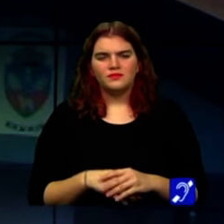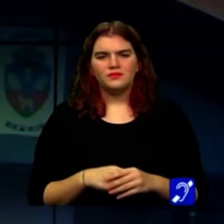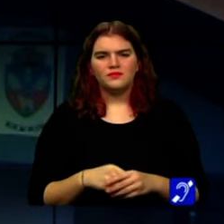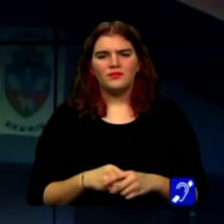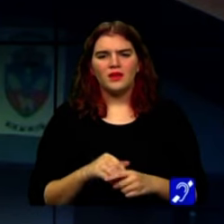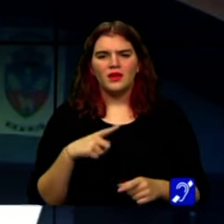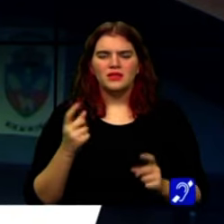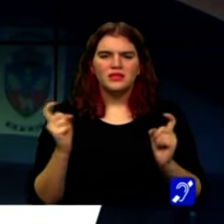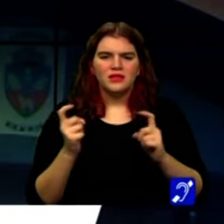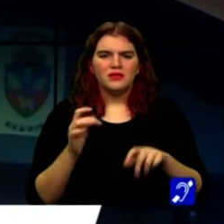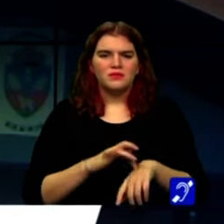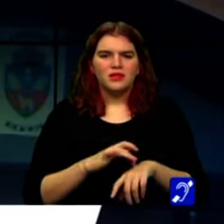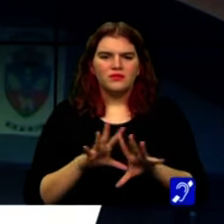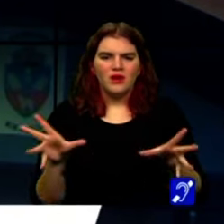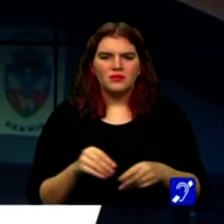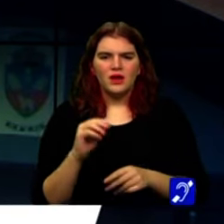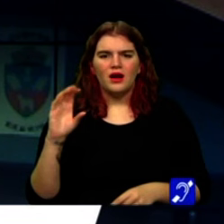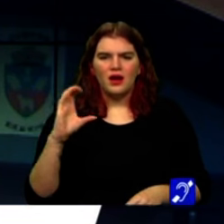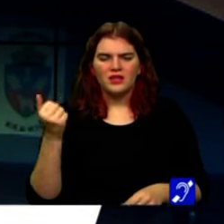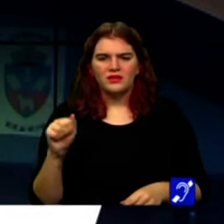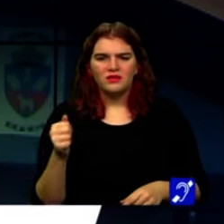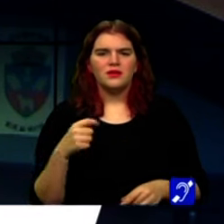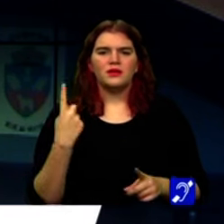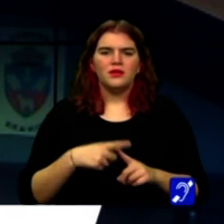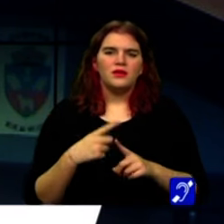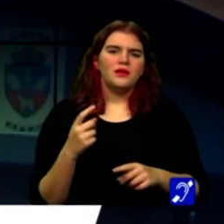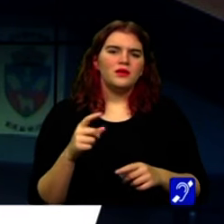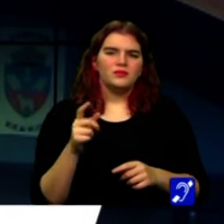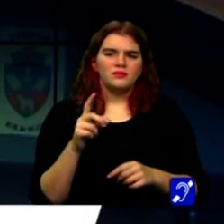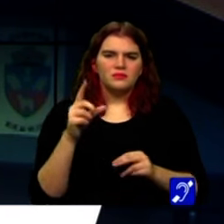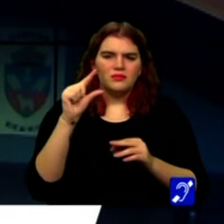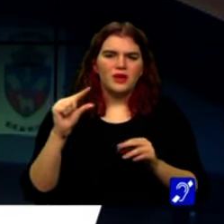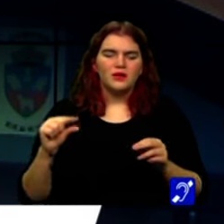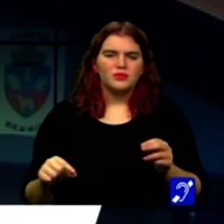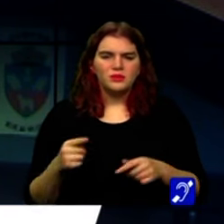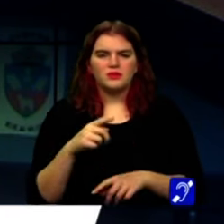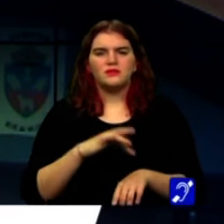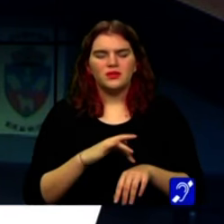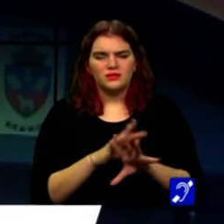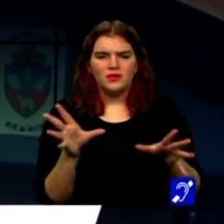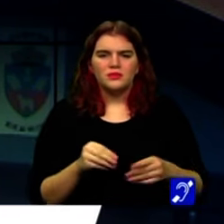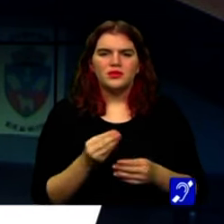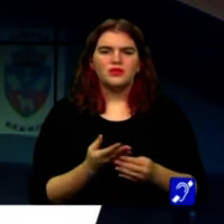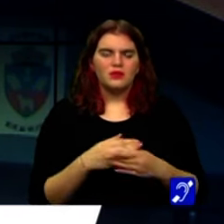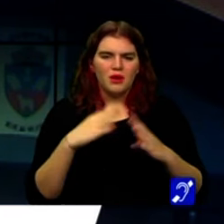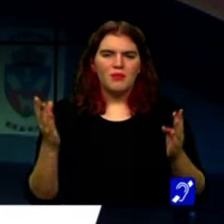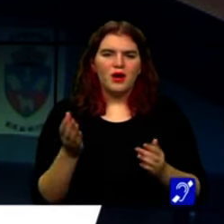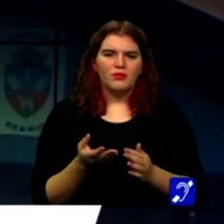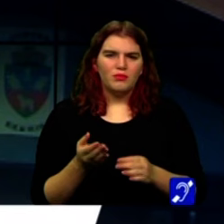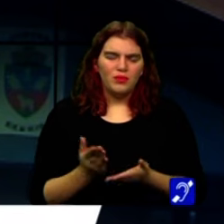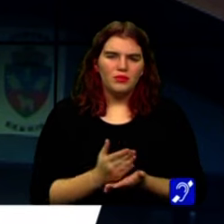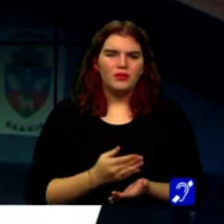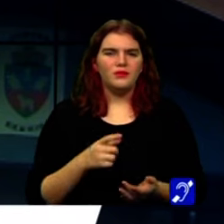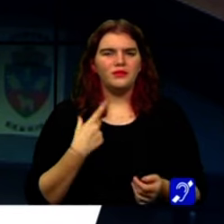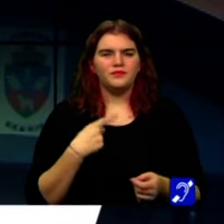Este crize de medici de familie în Caraș-Severin, iar deficitul este tot mai mare de la un an la altul. Cele mai mari probleme sunt în mediul rural,